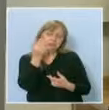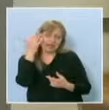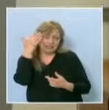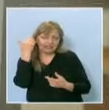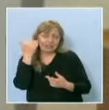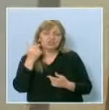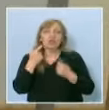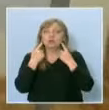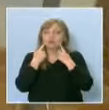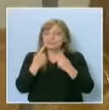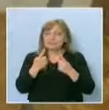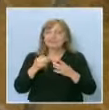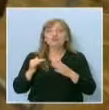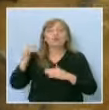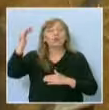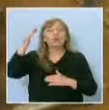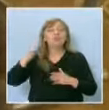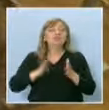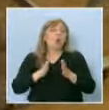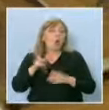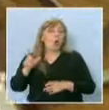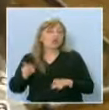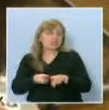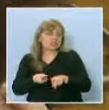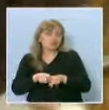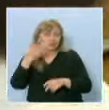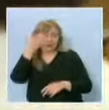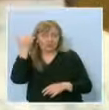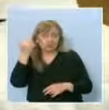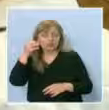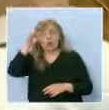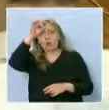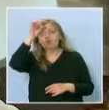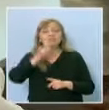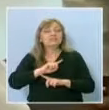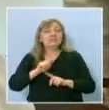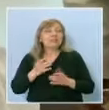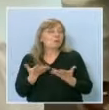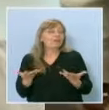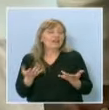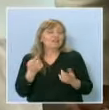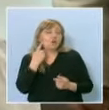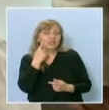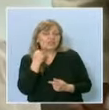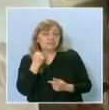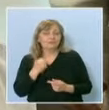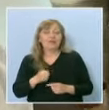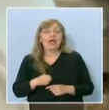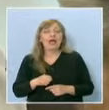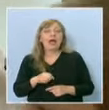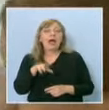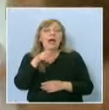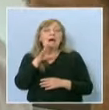но като се има предвид, че и големите хора често грешат, учениците няма от какво да се срамуват. Патето заплувало,